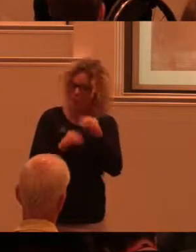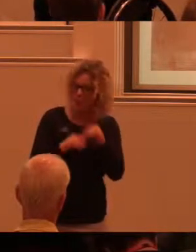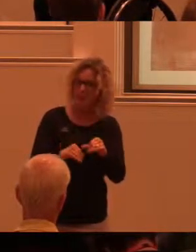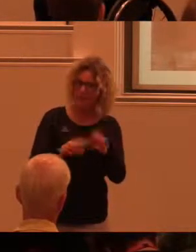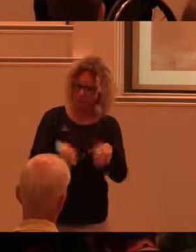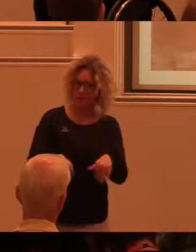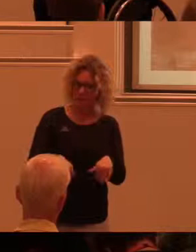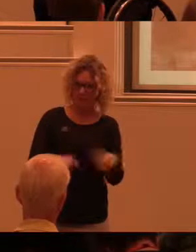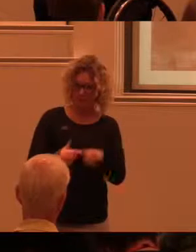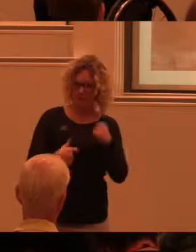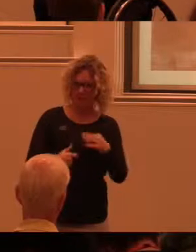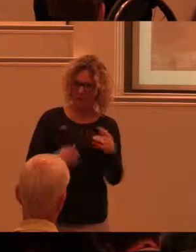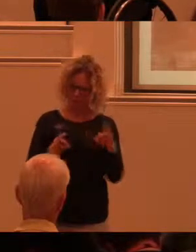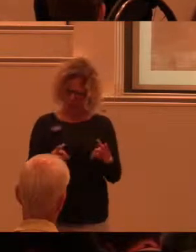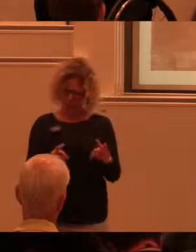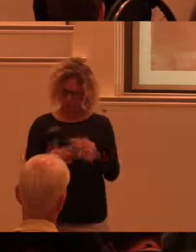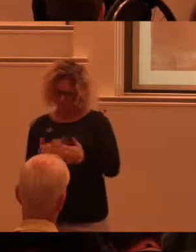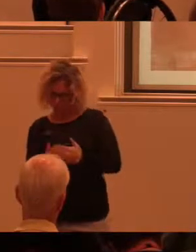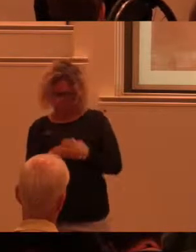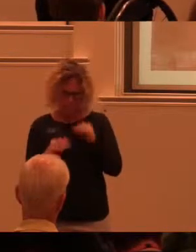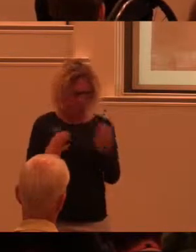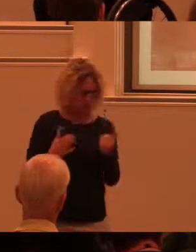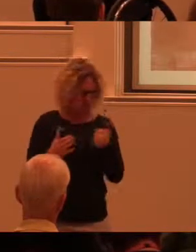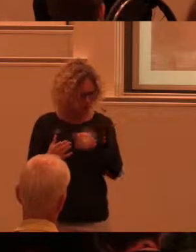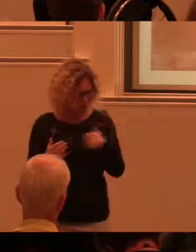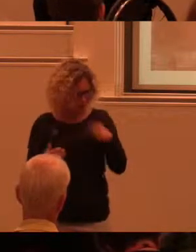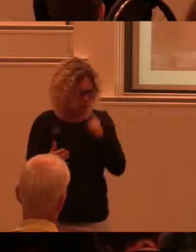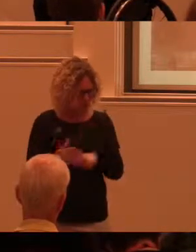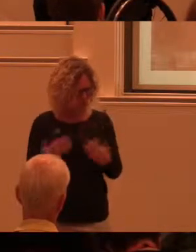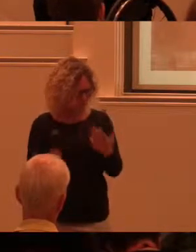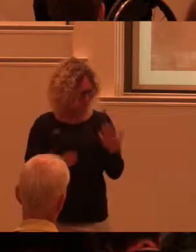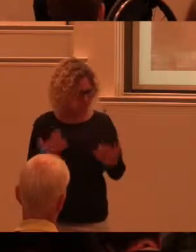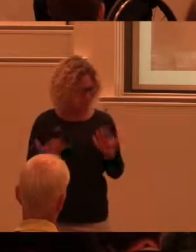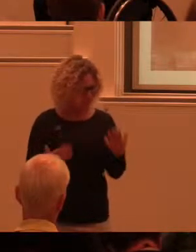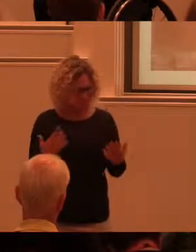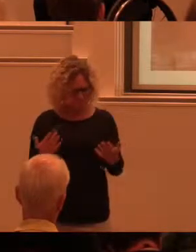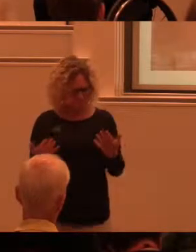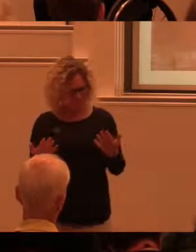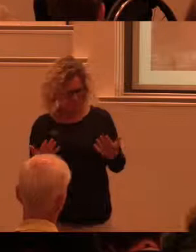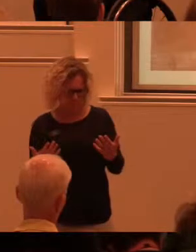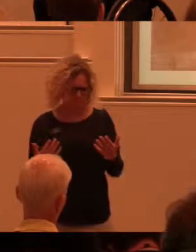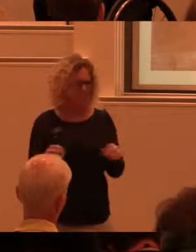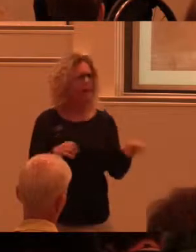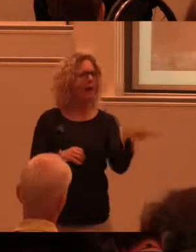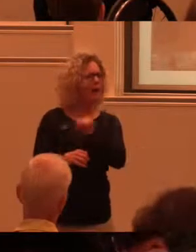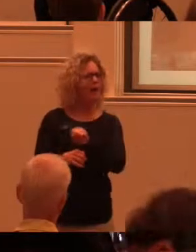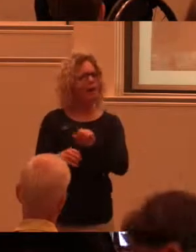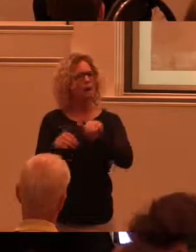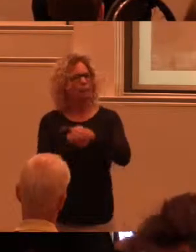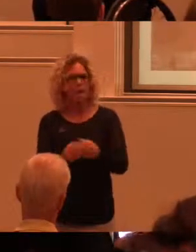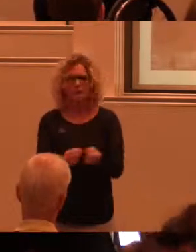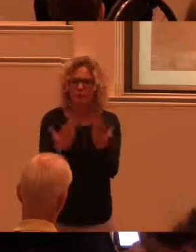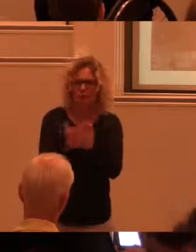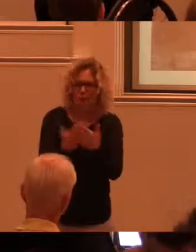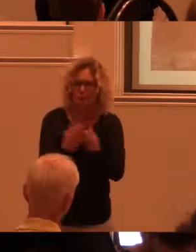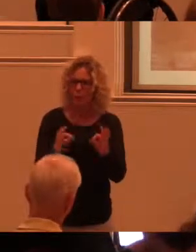och tillgänglighet. Vad behövs? Hur kan man göra för att alla ska kunna ha möjlighet att spela